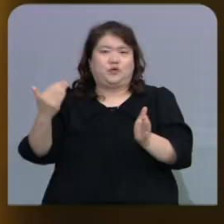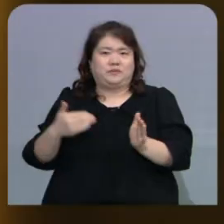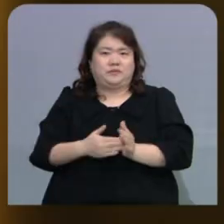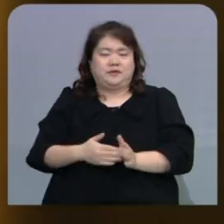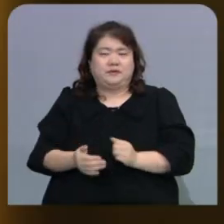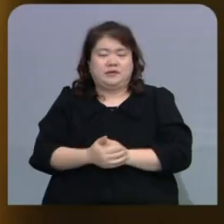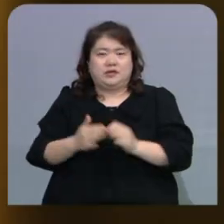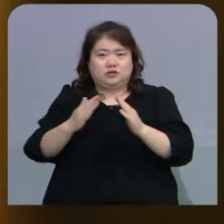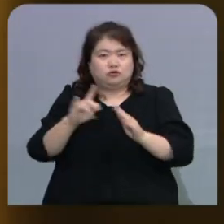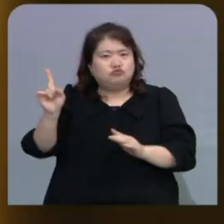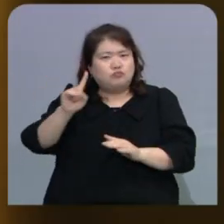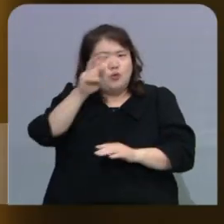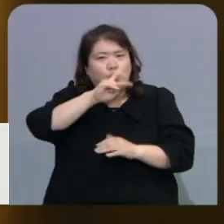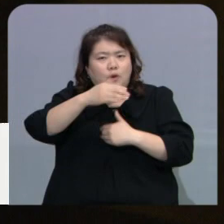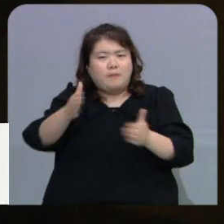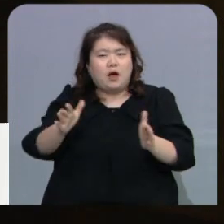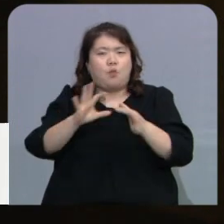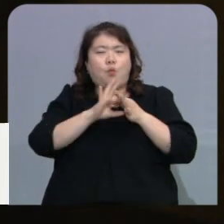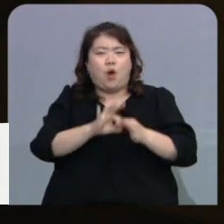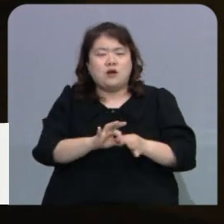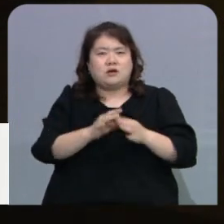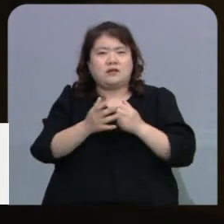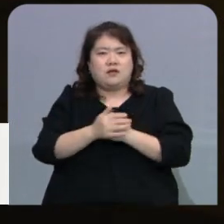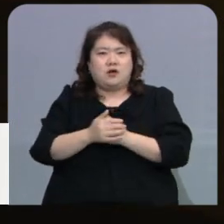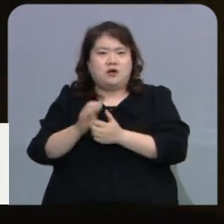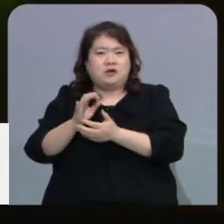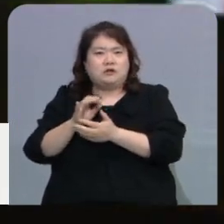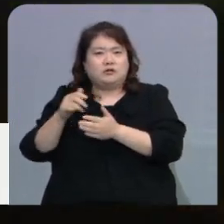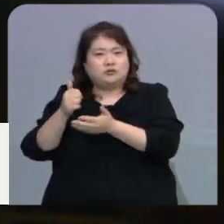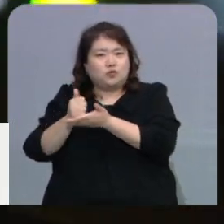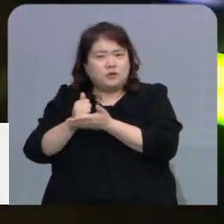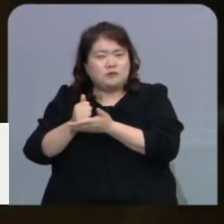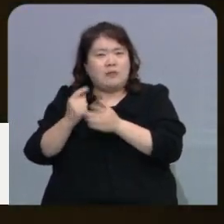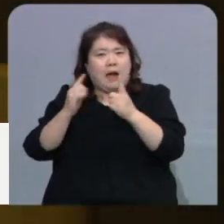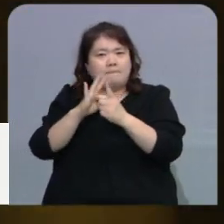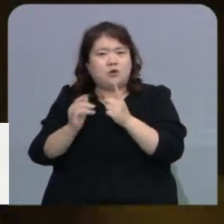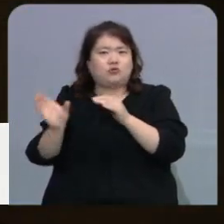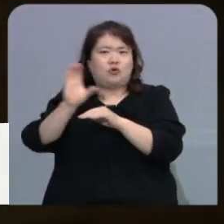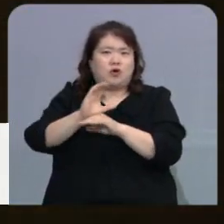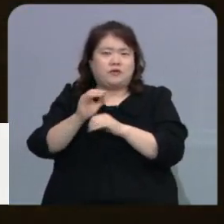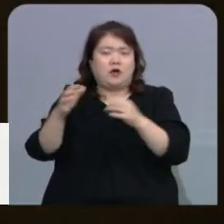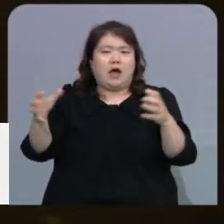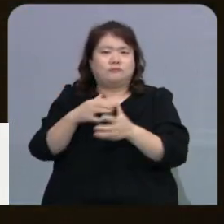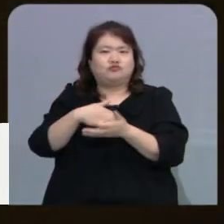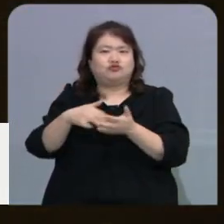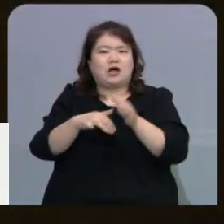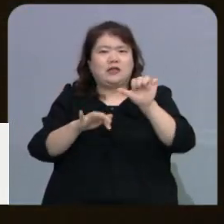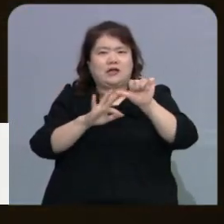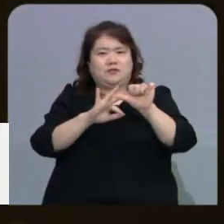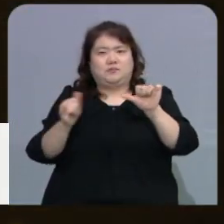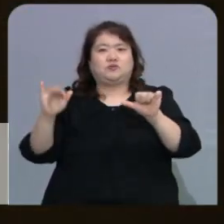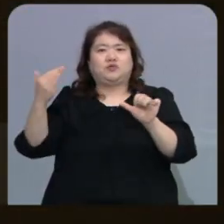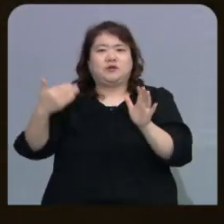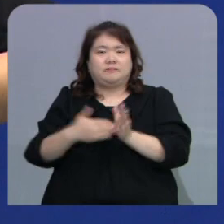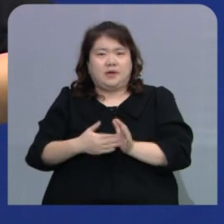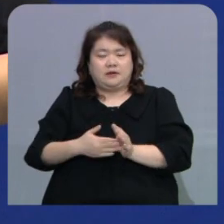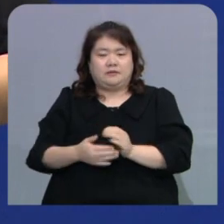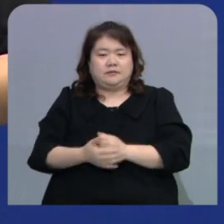전주모 노래방과 관련해서는 이용자 1명의 감염이 추가되면서 누적 확진자가 5명으로 늘었습니다.